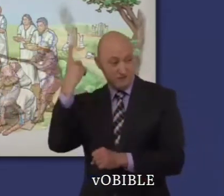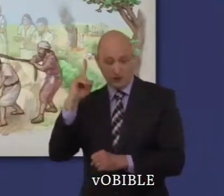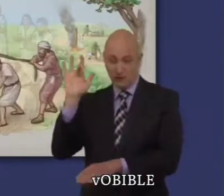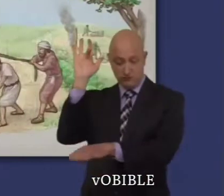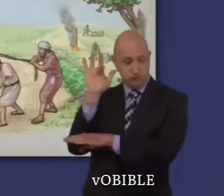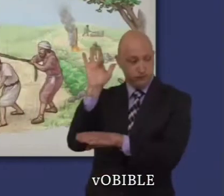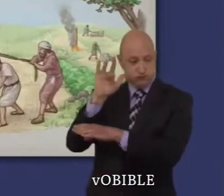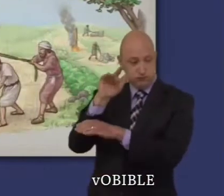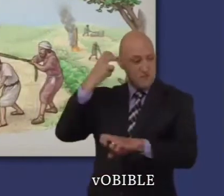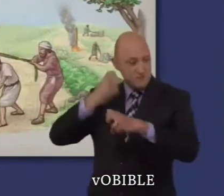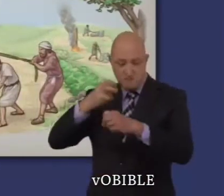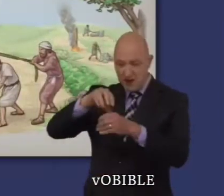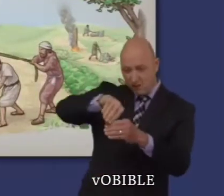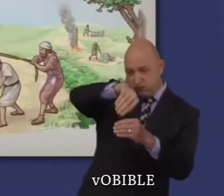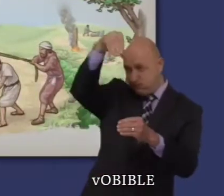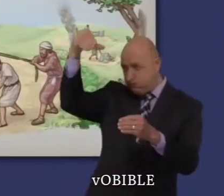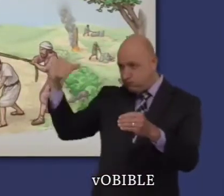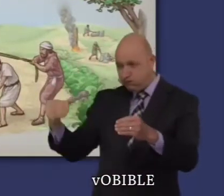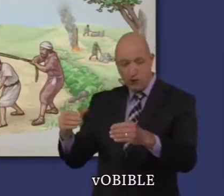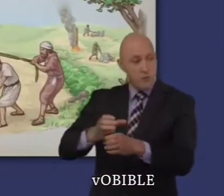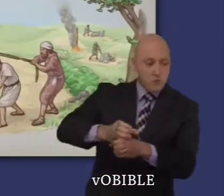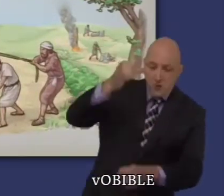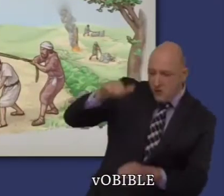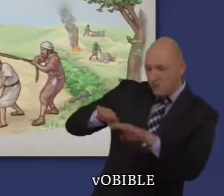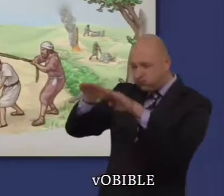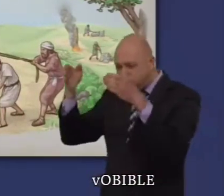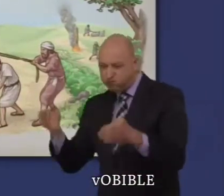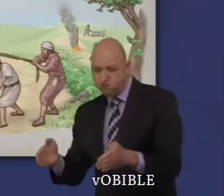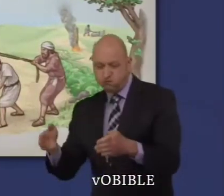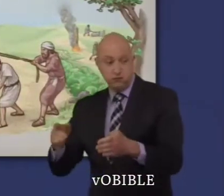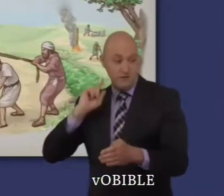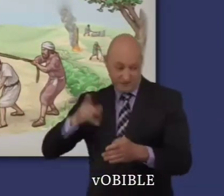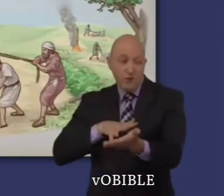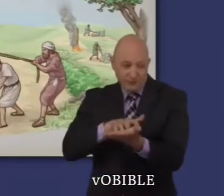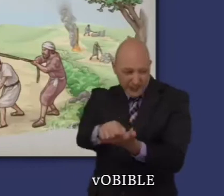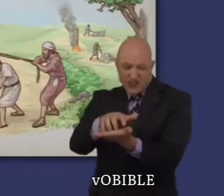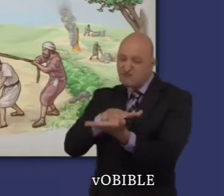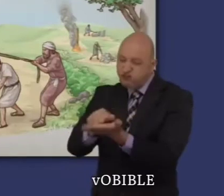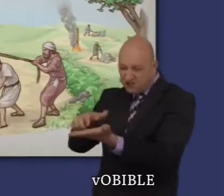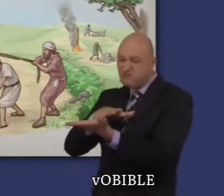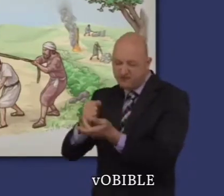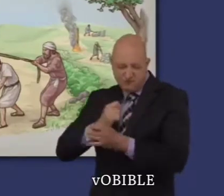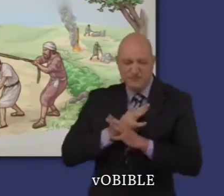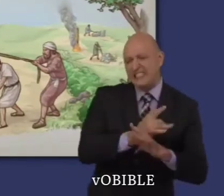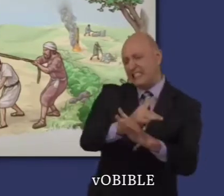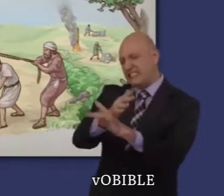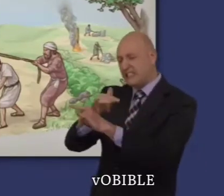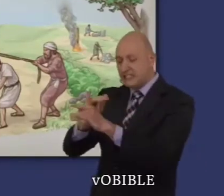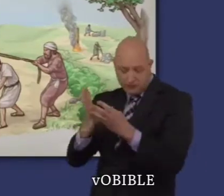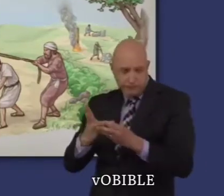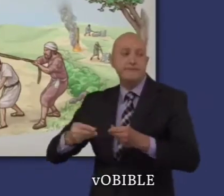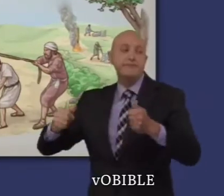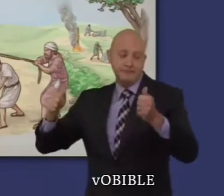de démolir les hôtels des faux dieux, de briser les colonnes sacrées, de brûler les poteaux sacrés et d'abattre les idoles sculptées.